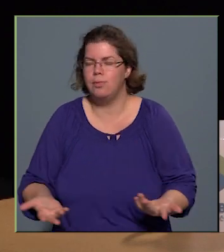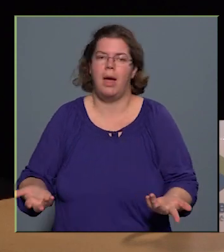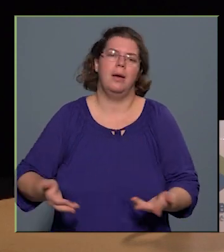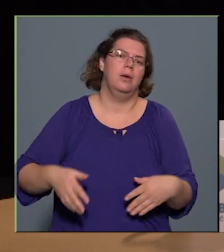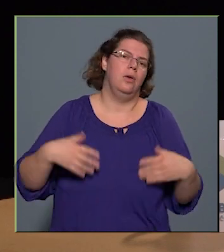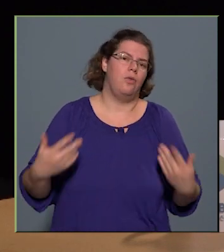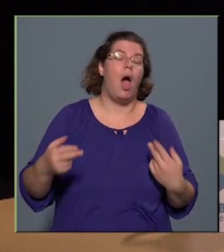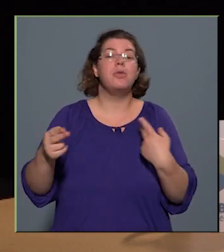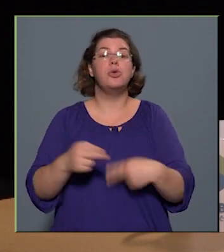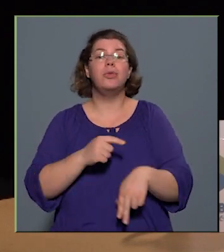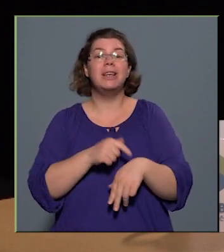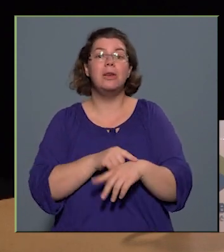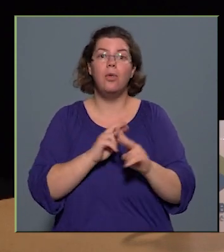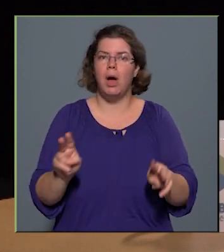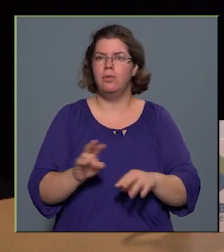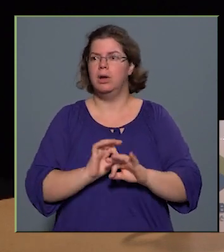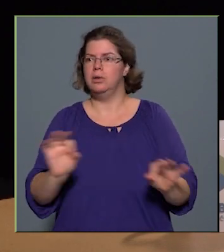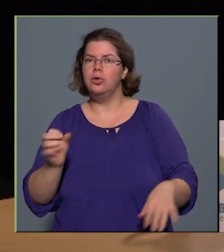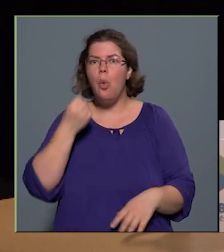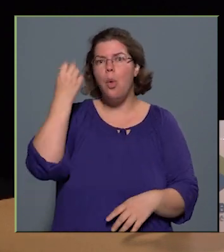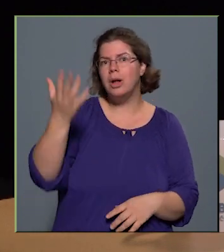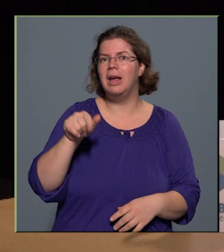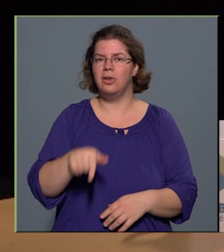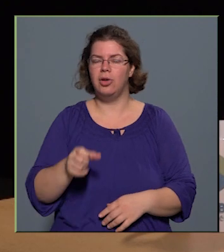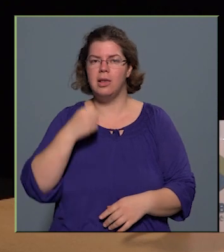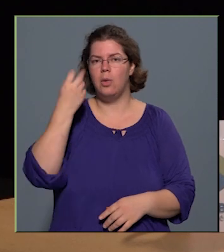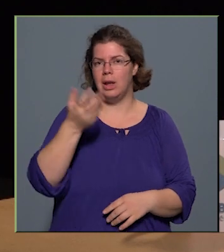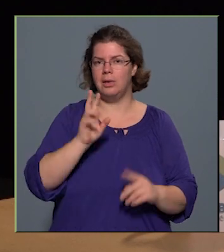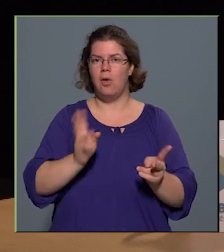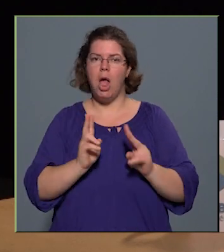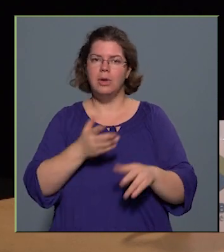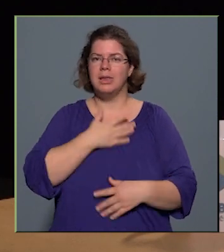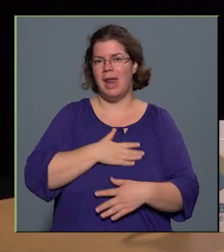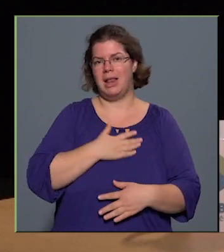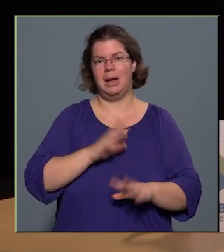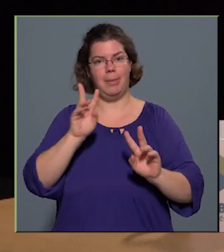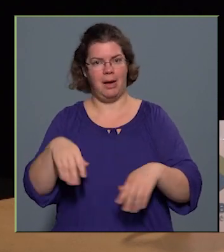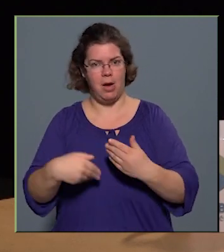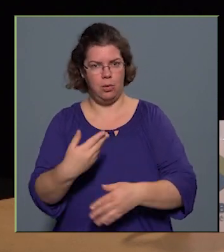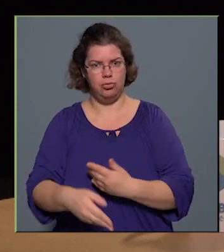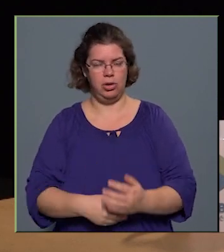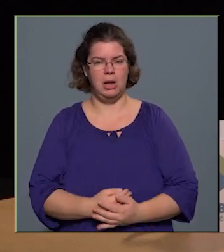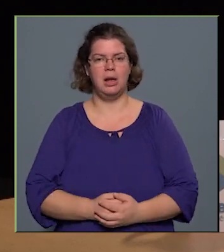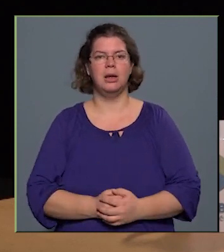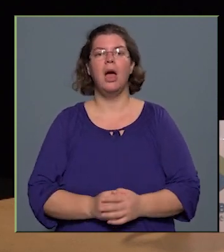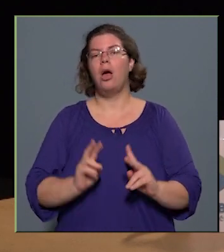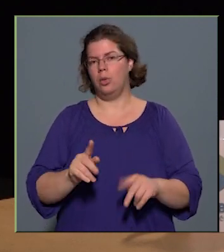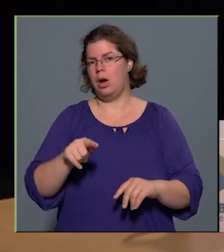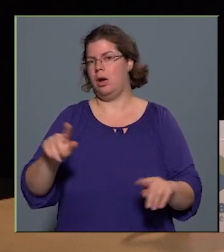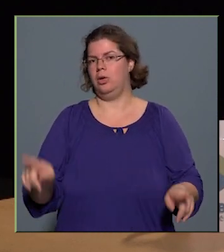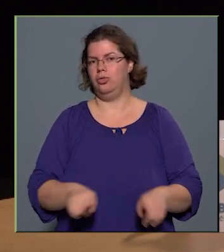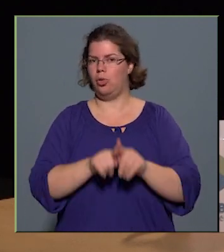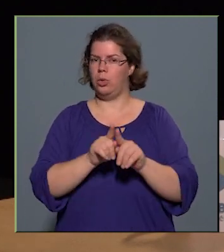vagy rövid idő van, vagy van egy jó ötlet, és ezt az ötletet valahogy szeretnénk megvalósítani, akkor arra is